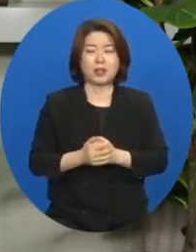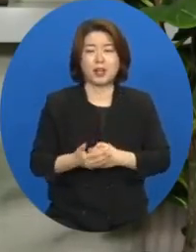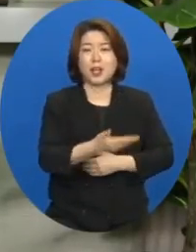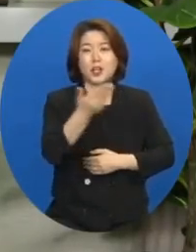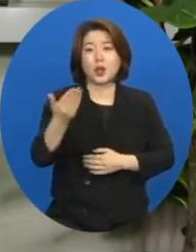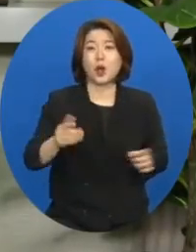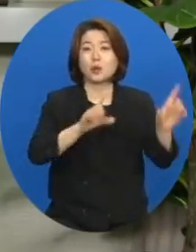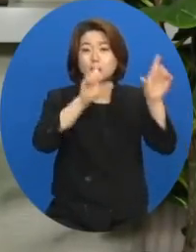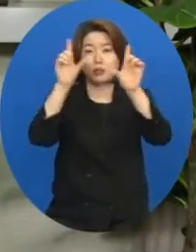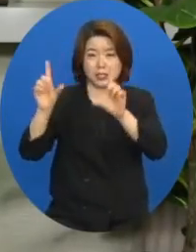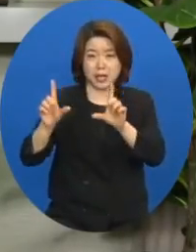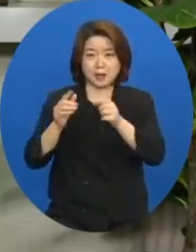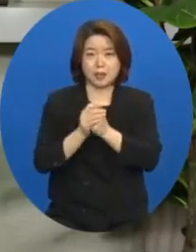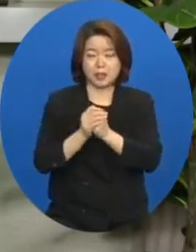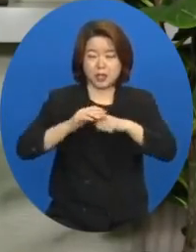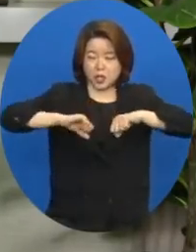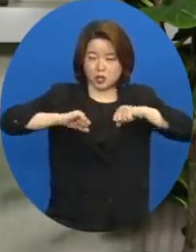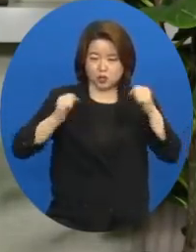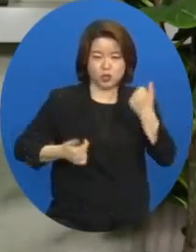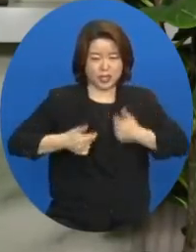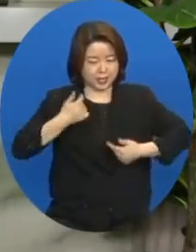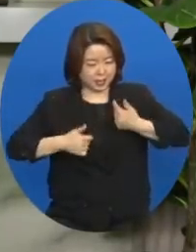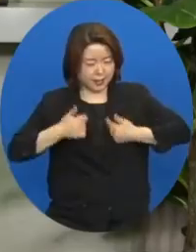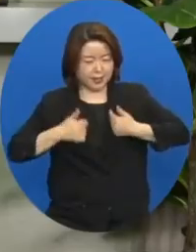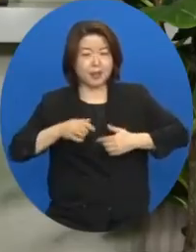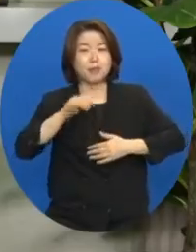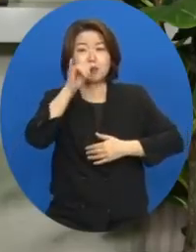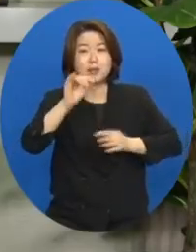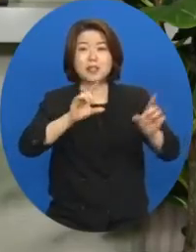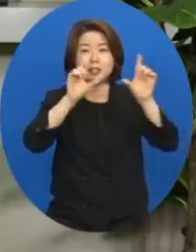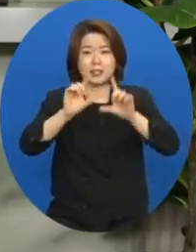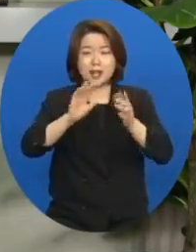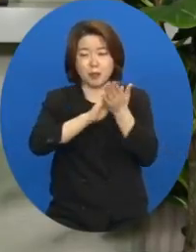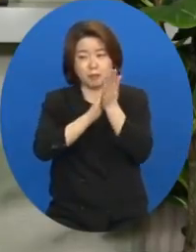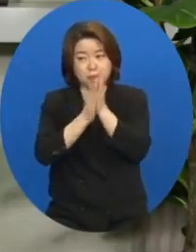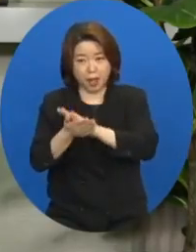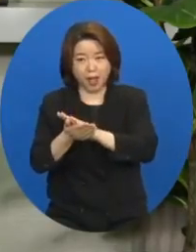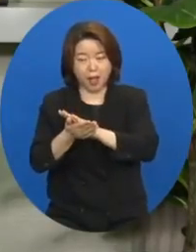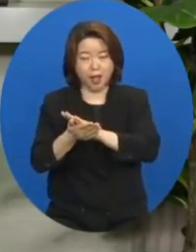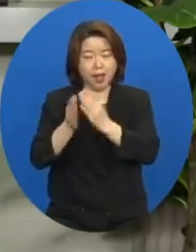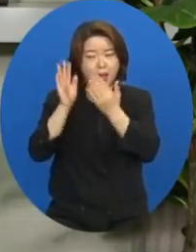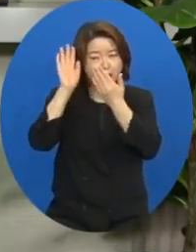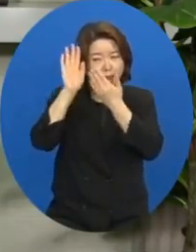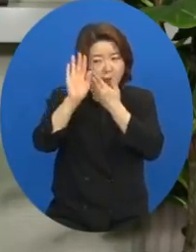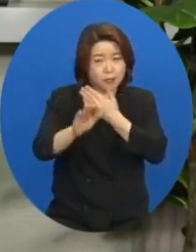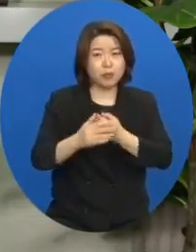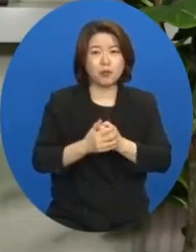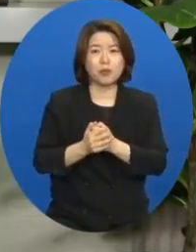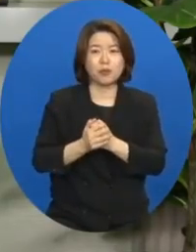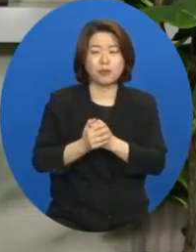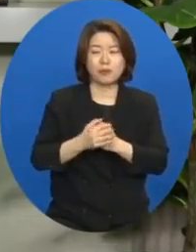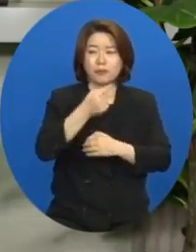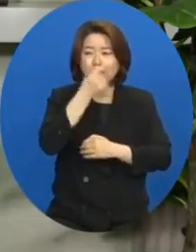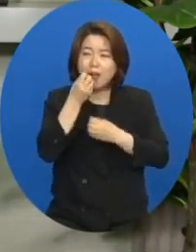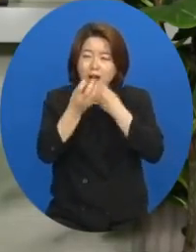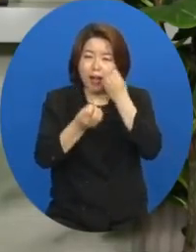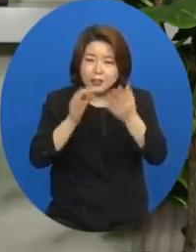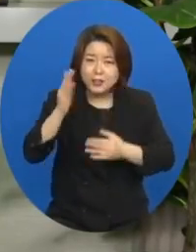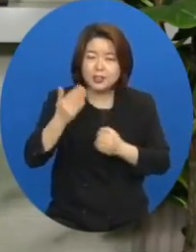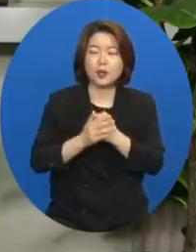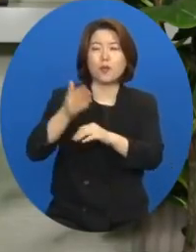삶이 순종의 기쁨이 있는 삶이 되어서 두고두고 간증이 되고